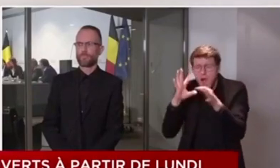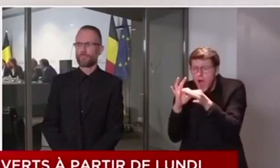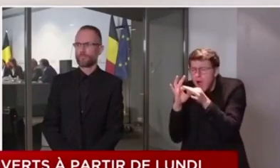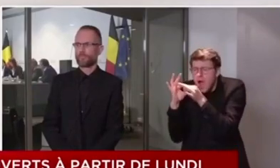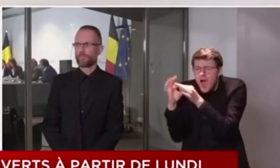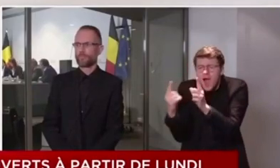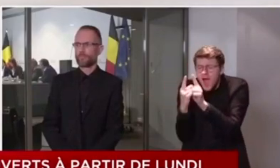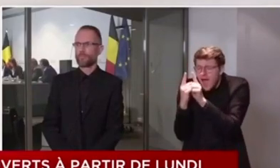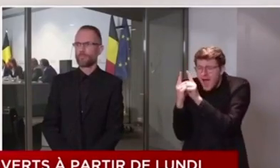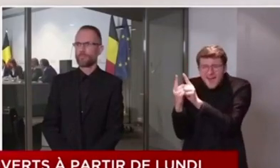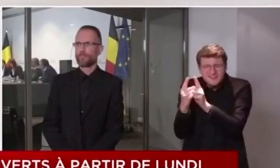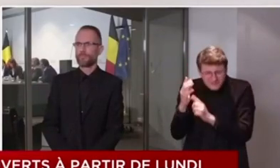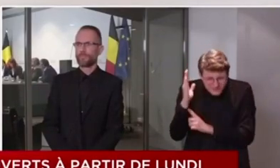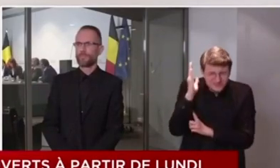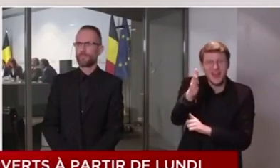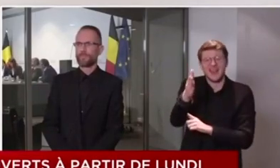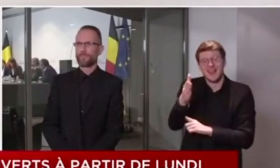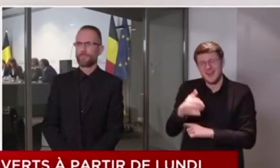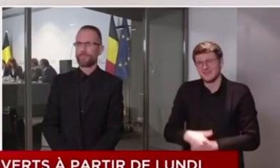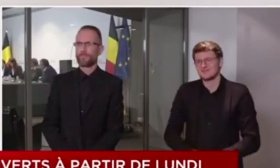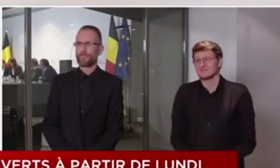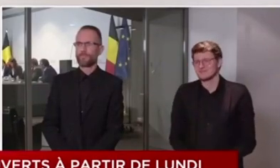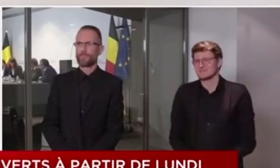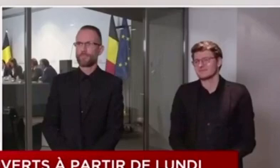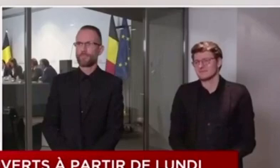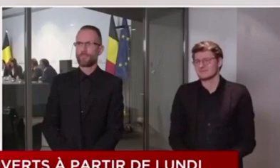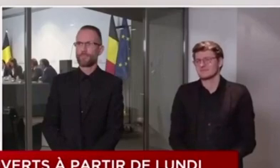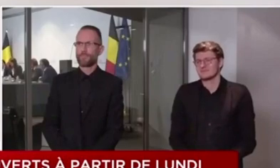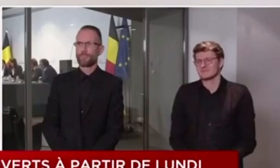plus proches qu'avant, plus liés qu'avant.